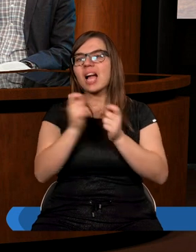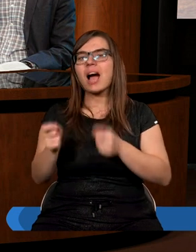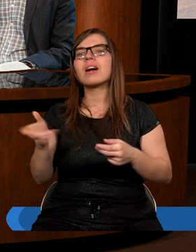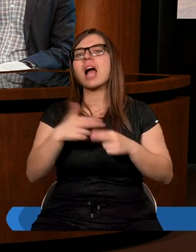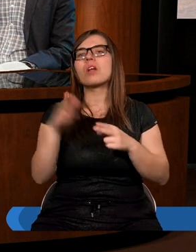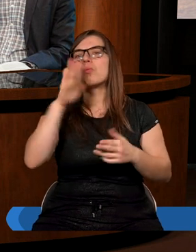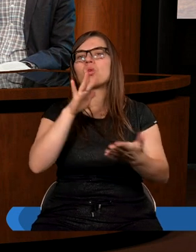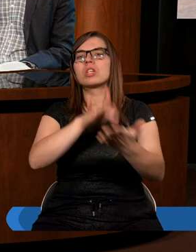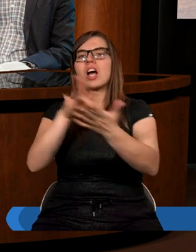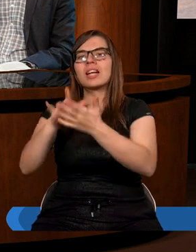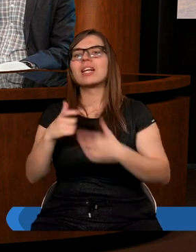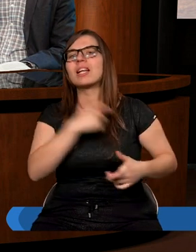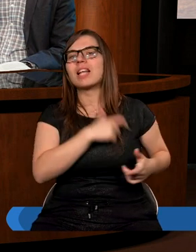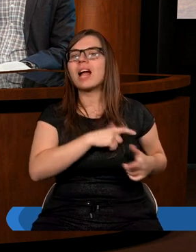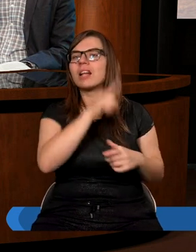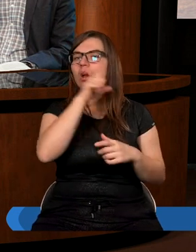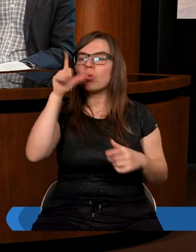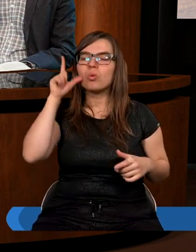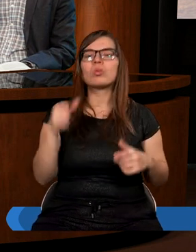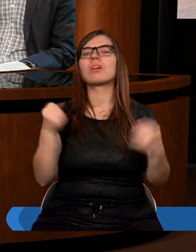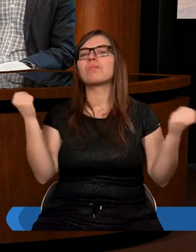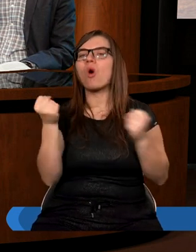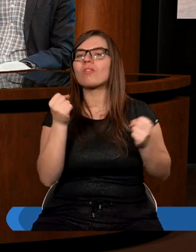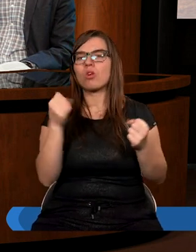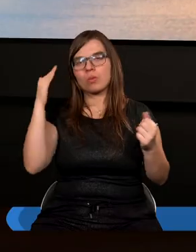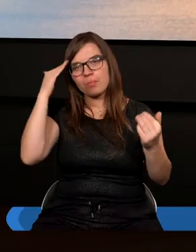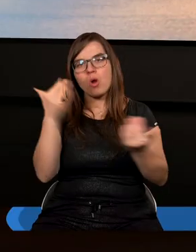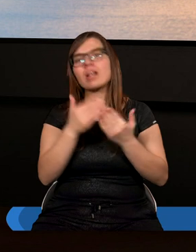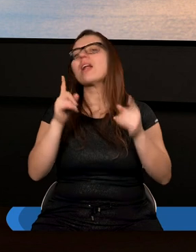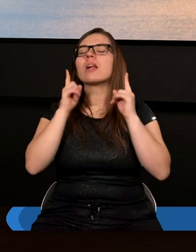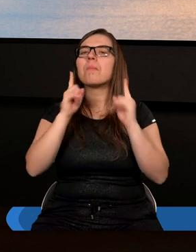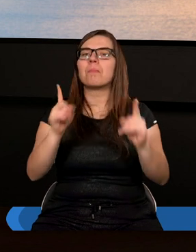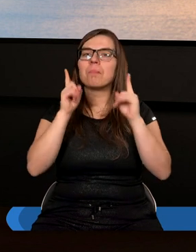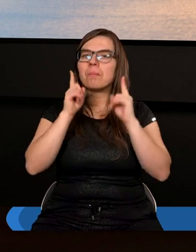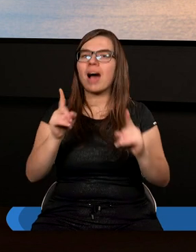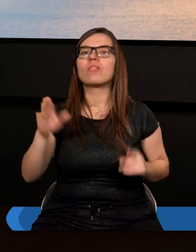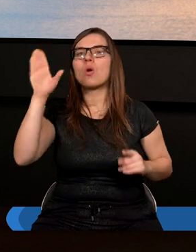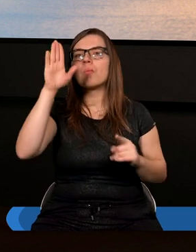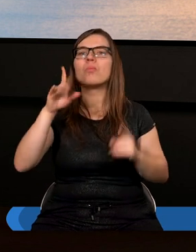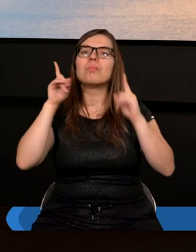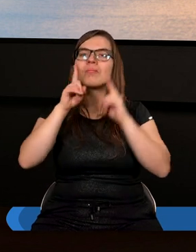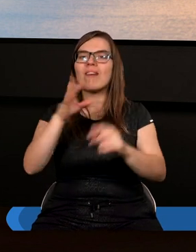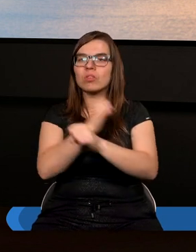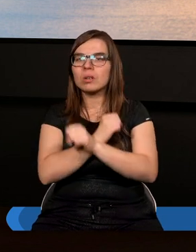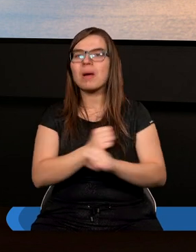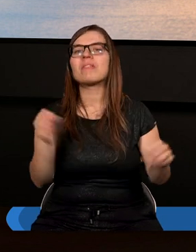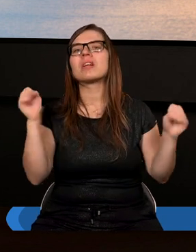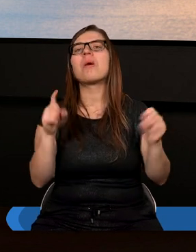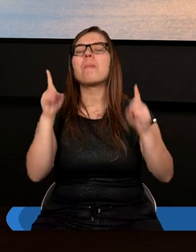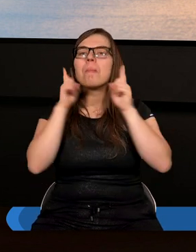dotyka serca ludzkiego możliwością poznania prawdy. Prawdy o Bogu, prawdy o zbawieniu,